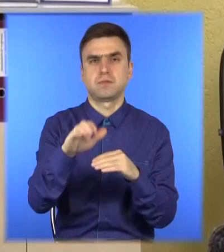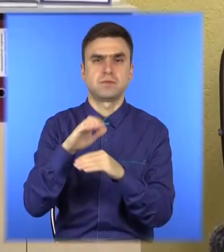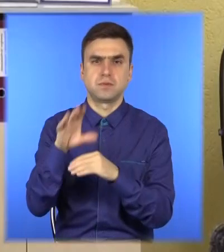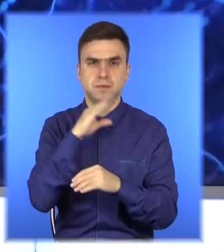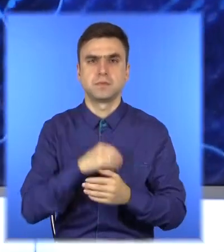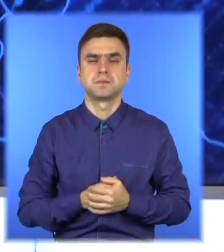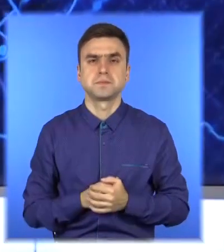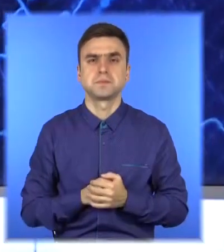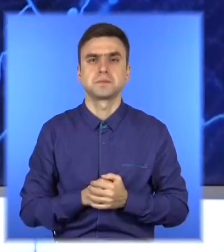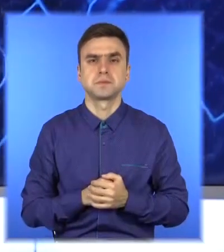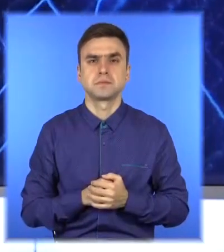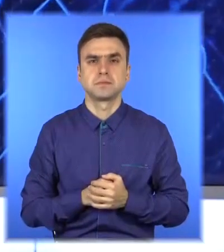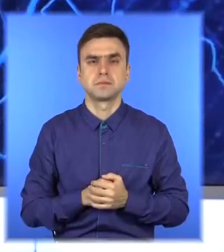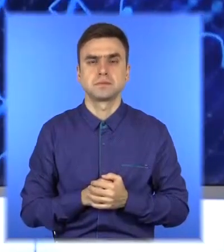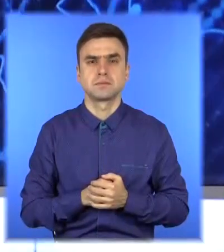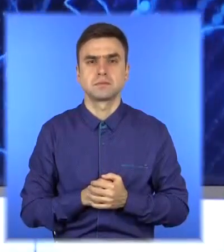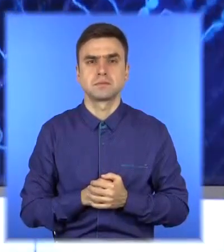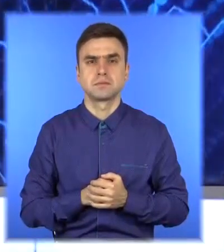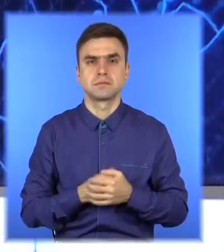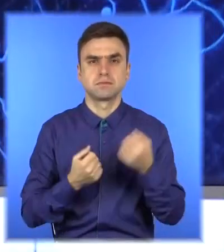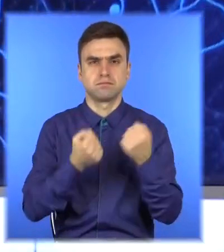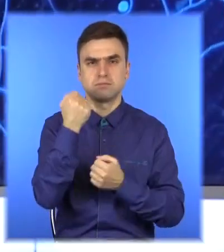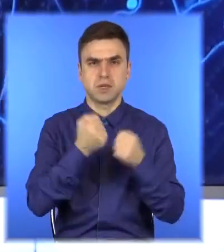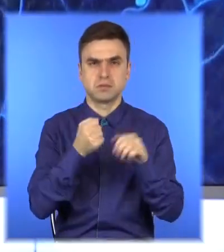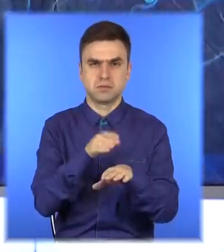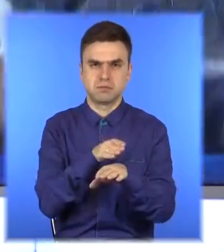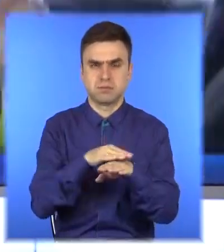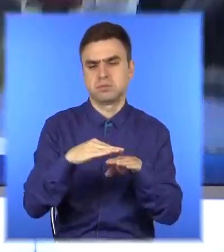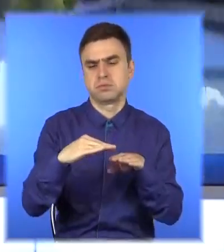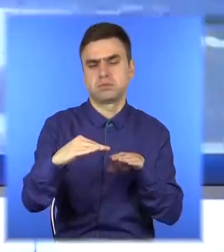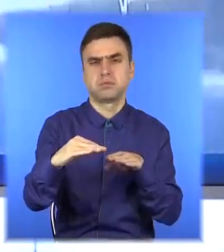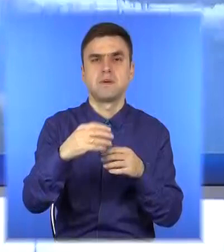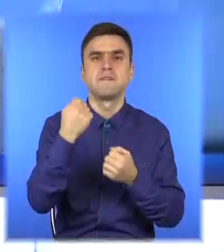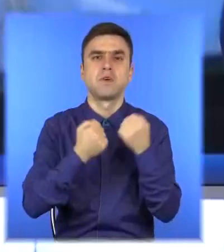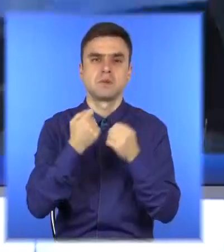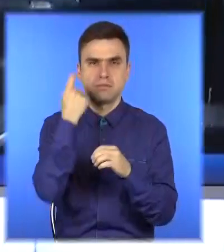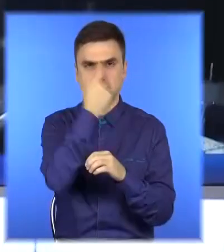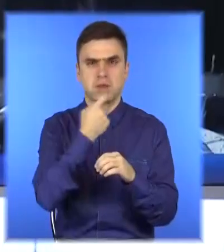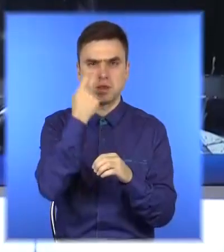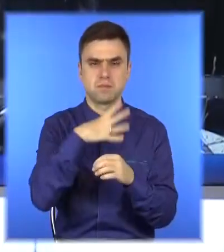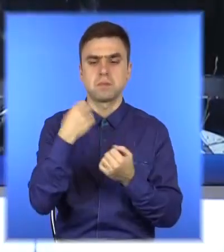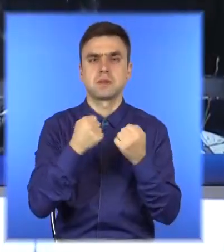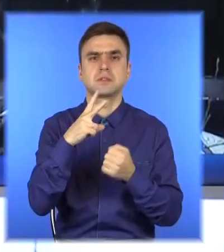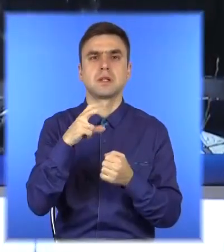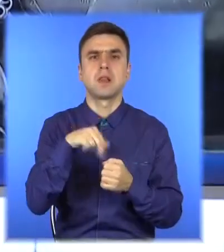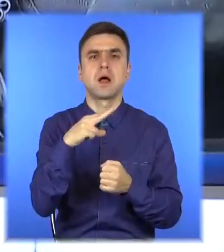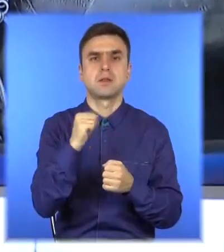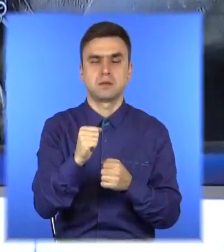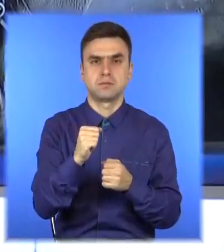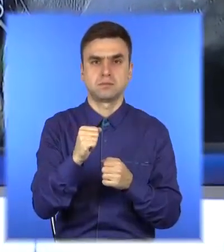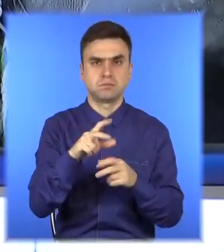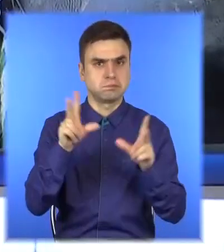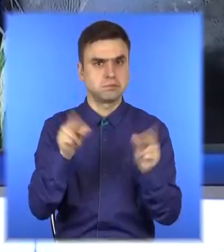Кривого. Пролетів на славу. Не тверезий чоловік на ладі, не впорався з керуванням та ледь не зніс декілька дерев.